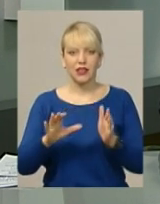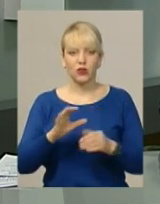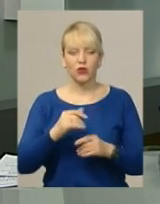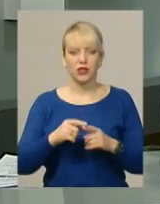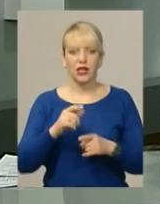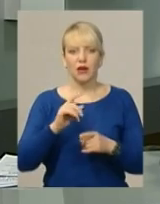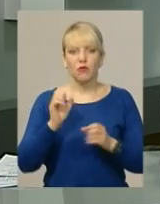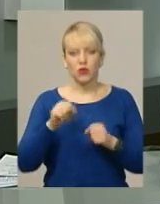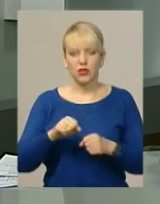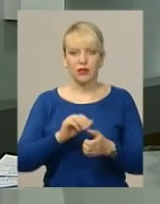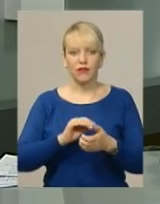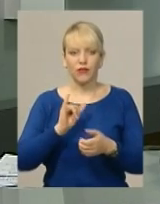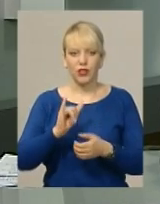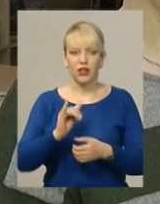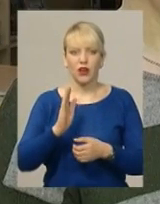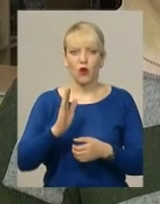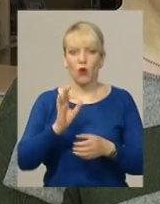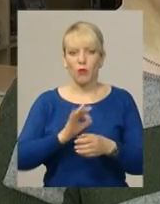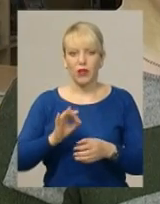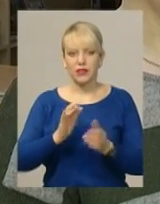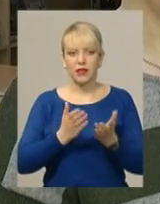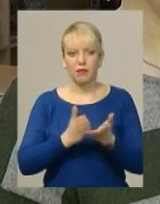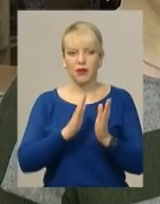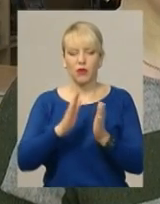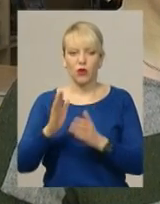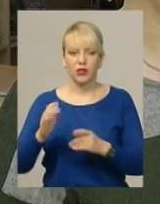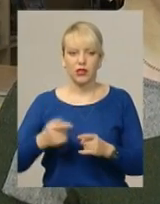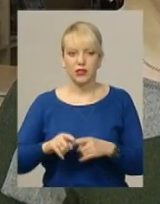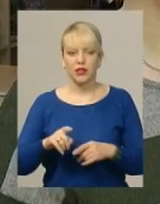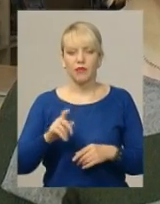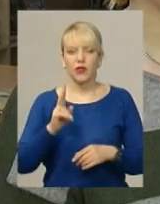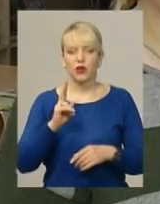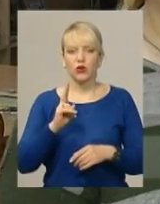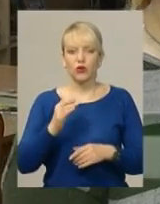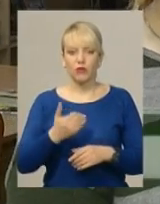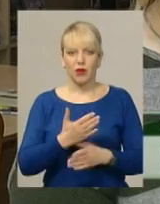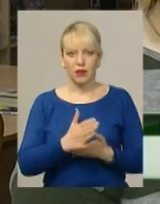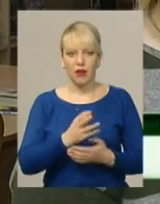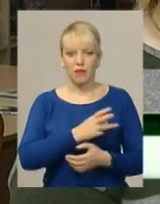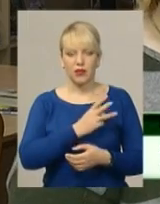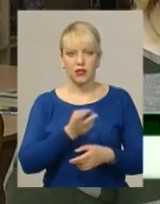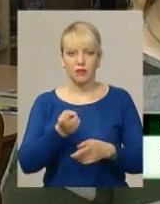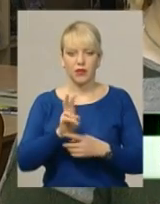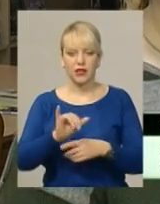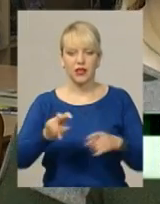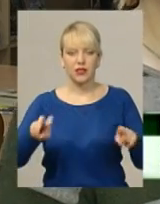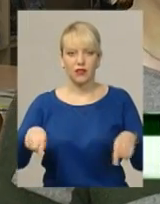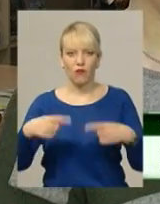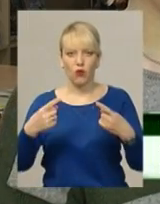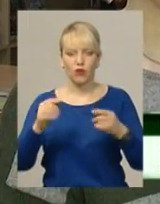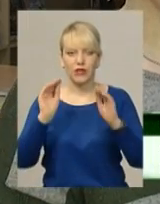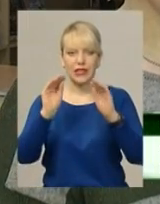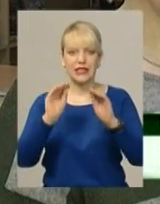обласній науковій бібліотеці. Пористувачі, які прийдуть, які мають бажання прийти і створювати статті,